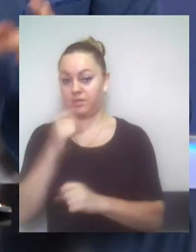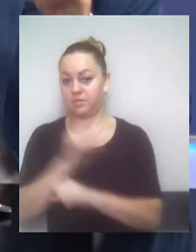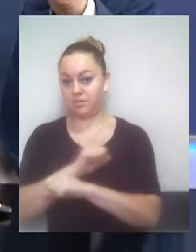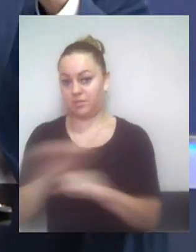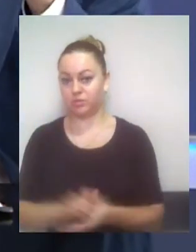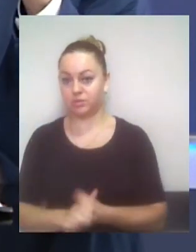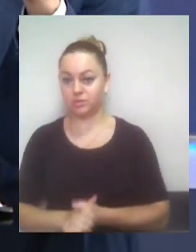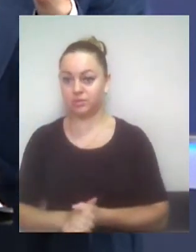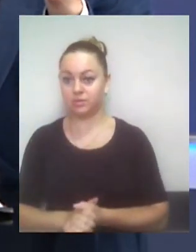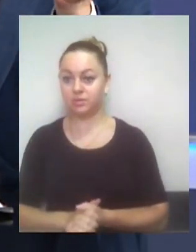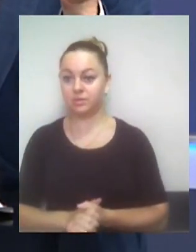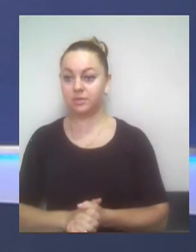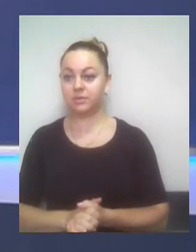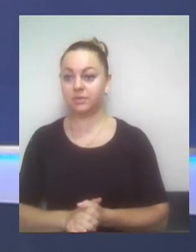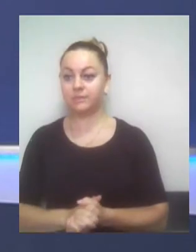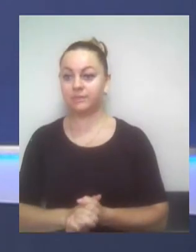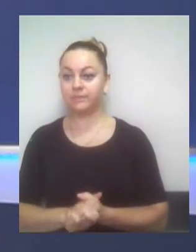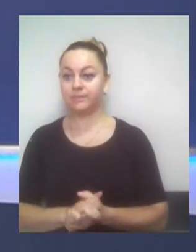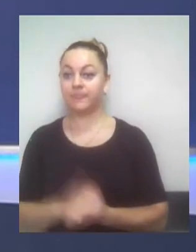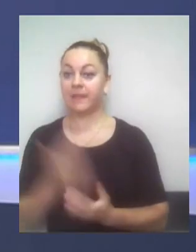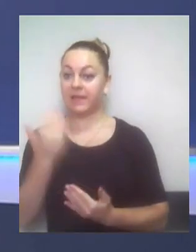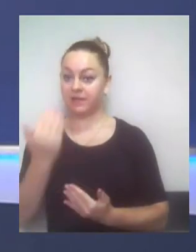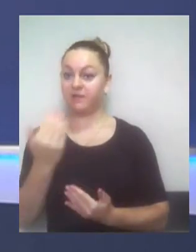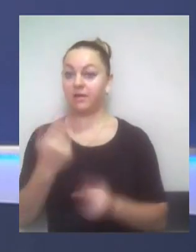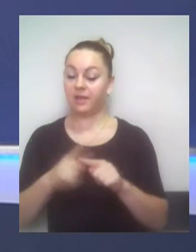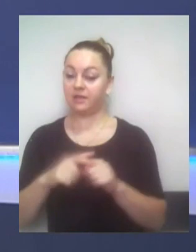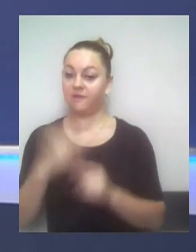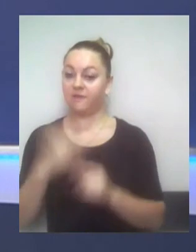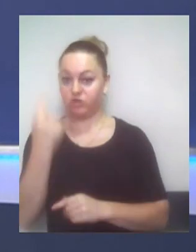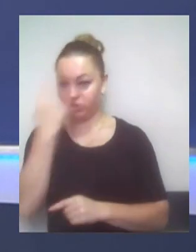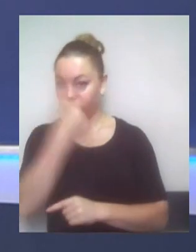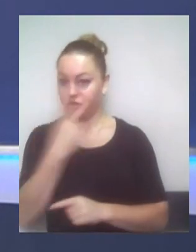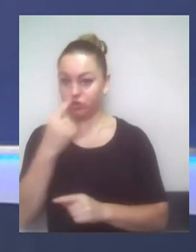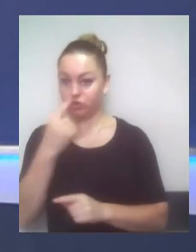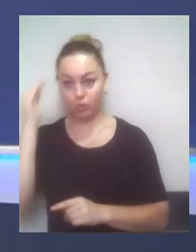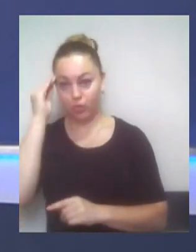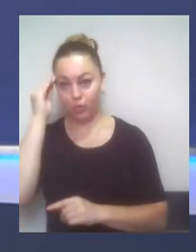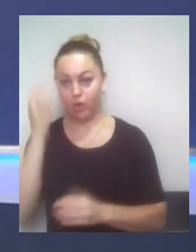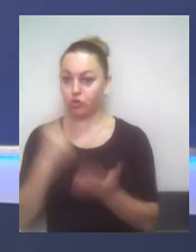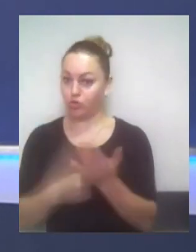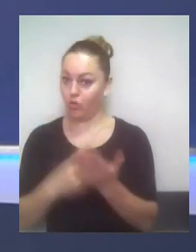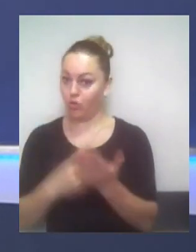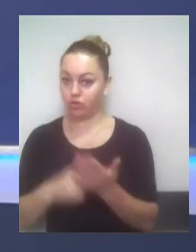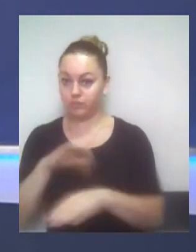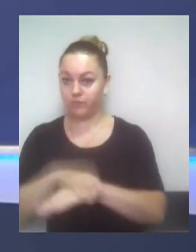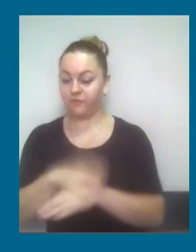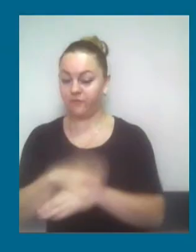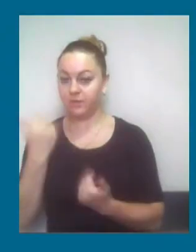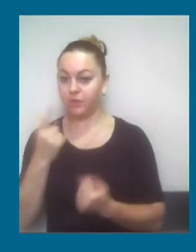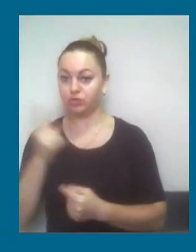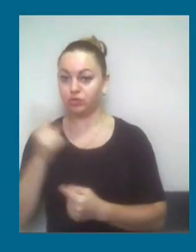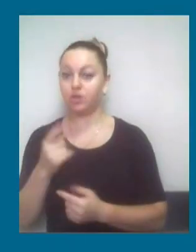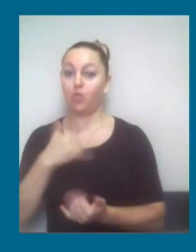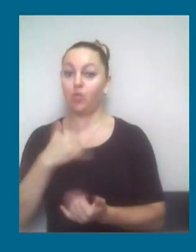Пане Олегу, але давайте підкреслимо, це ваша особиста думка, а так доказів у вас немає? Ні, немає. У нас є всі докази, у